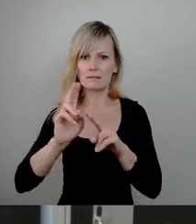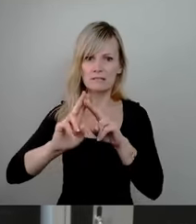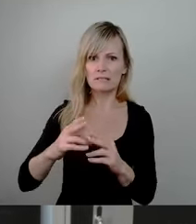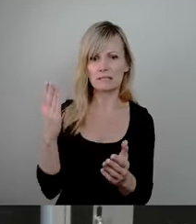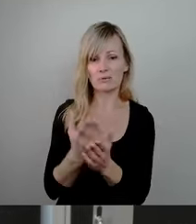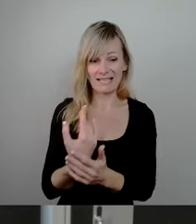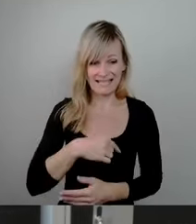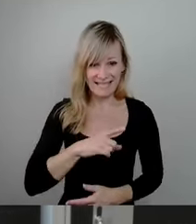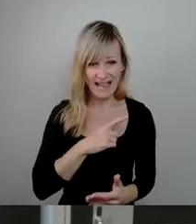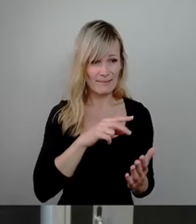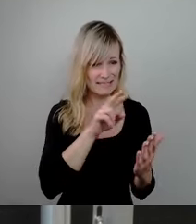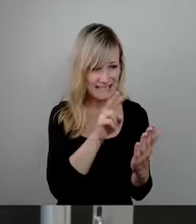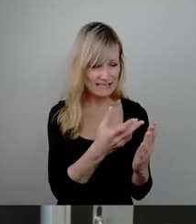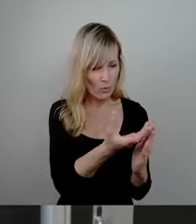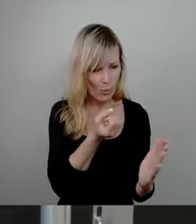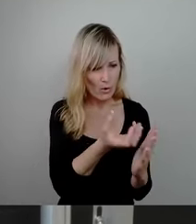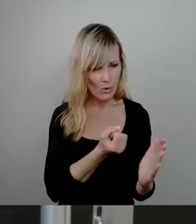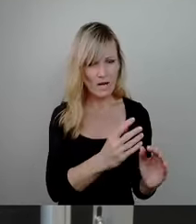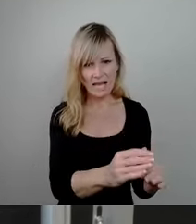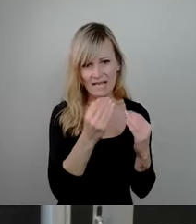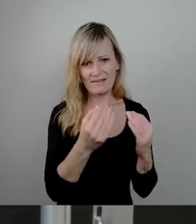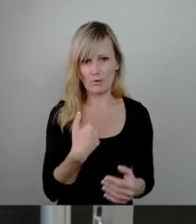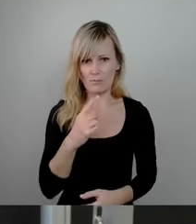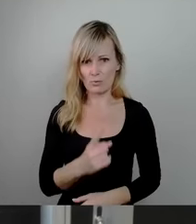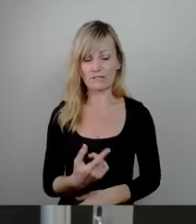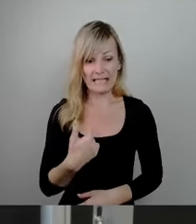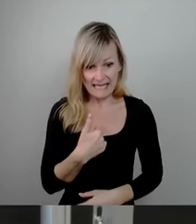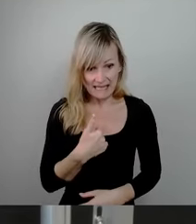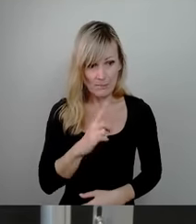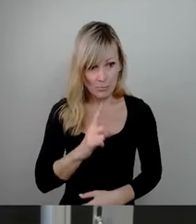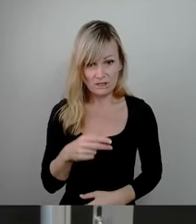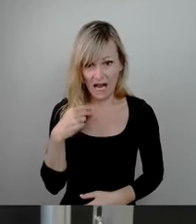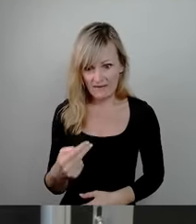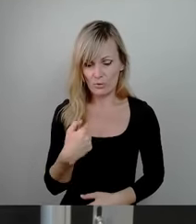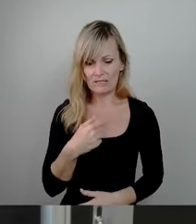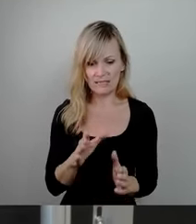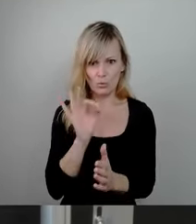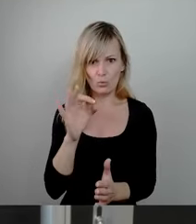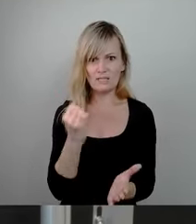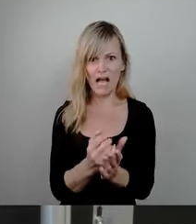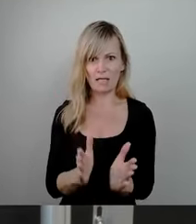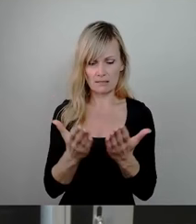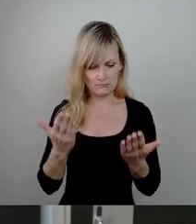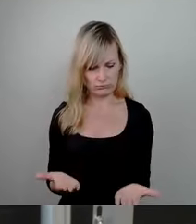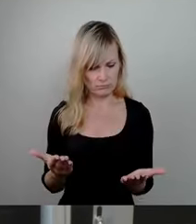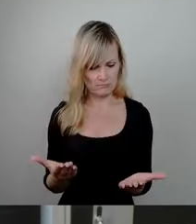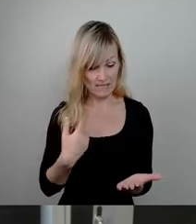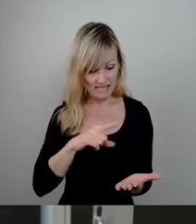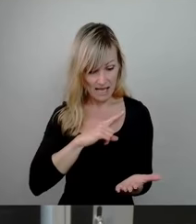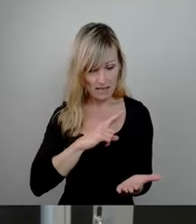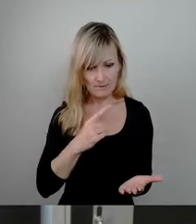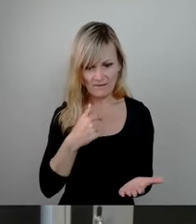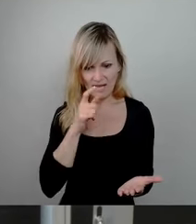Ich hätte, wenn man die, wenn ich verantwortlich gewesen wäre und diese Gutachten gesehen hätte, hätte ich gesagt, ab irgendeinem Zeitpunkt, aber alle